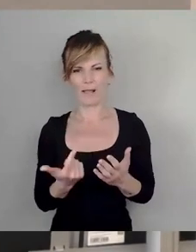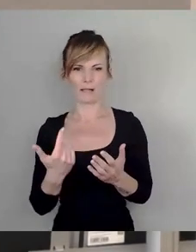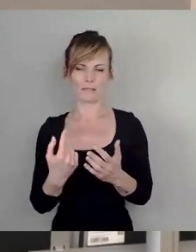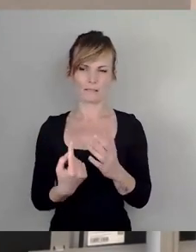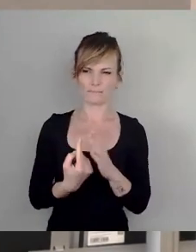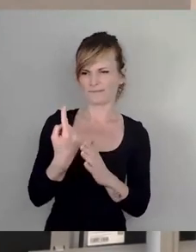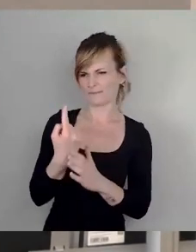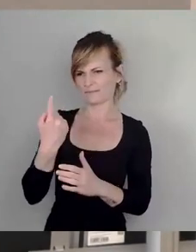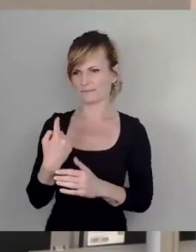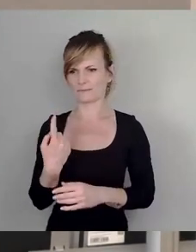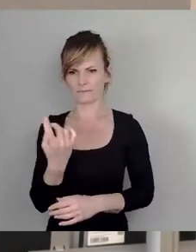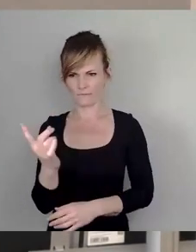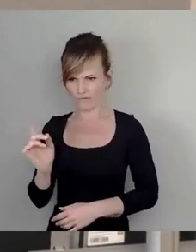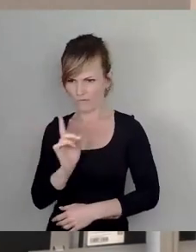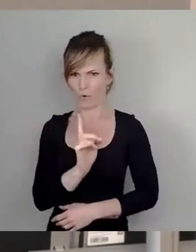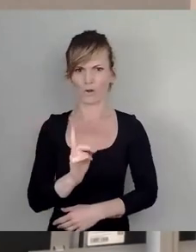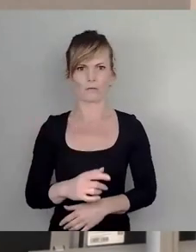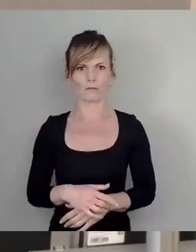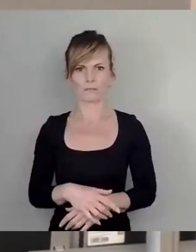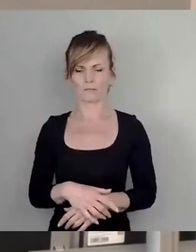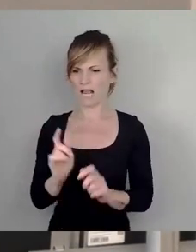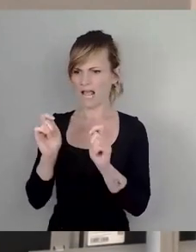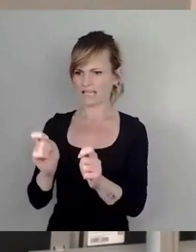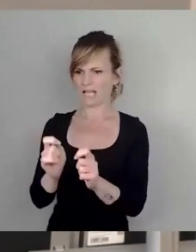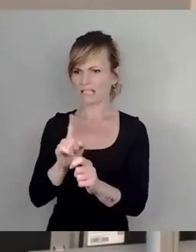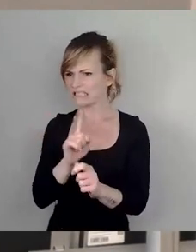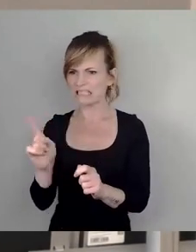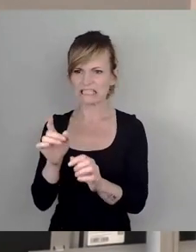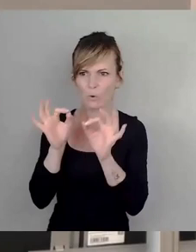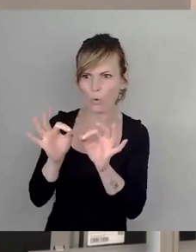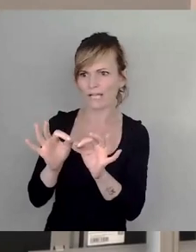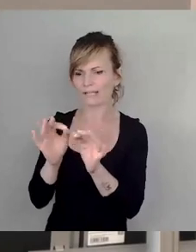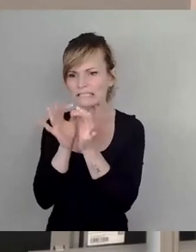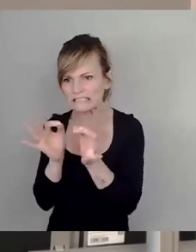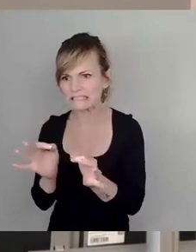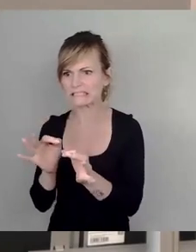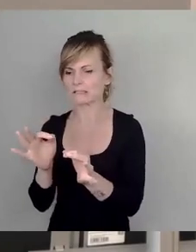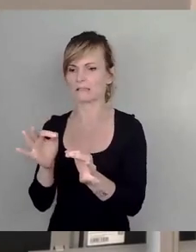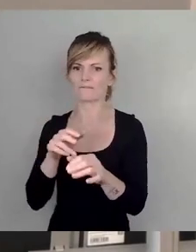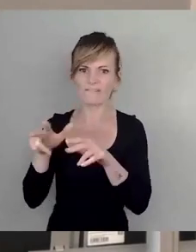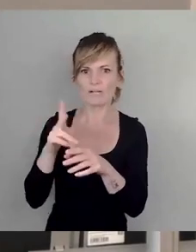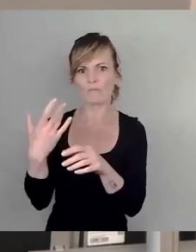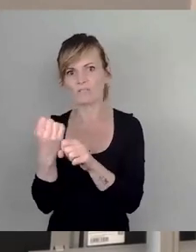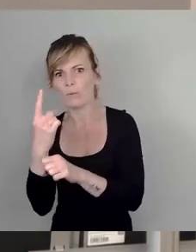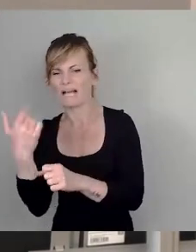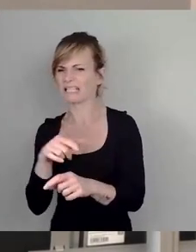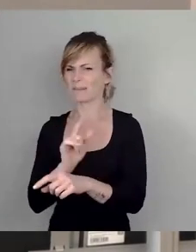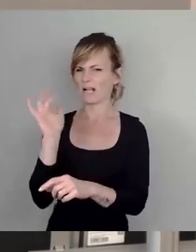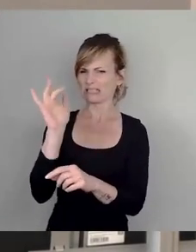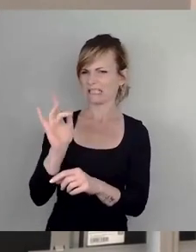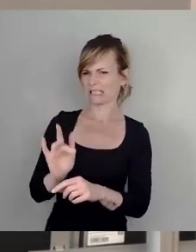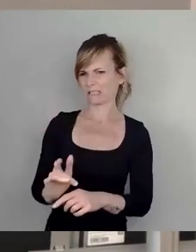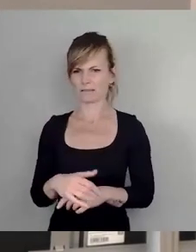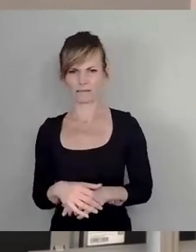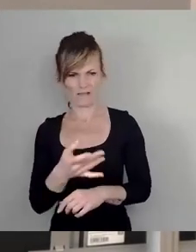kritisiert, wenn Anträge nicht konkret gefasst genug sind, wenn man nicht weiß, was die Verwaltung dann tun soll. Was soll sie jetzt eigentlich konkret verbessern und prüfen?